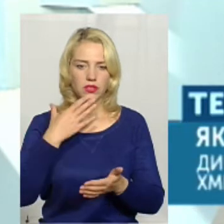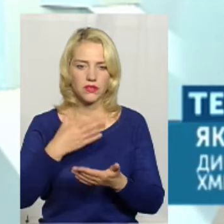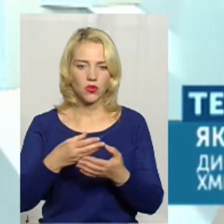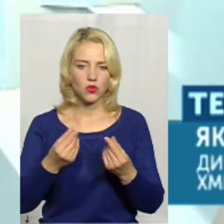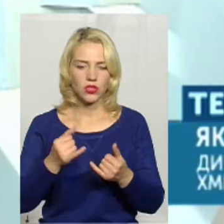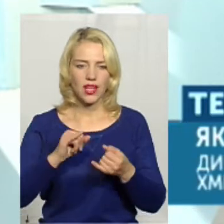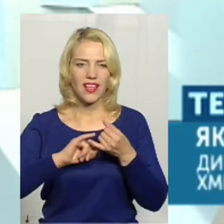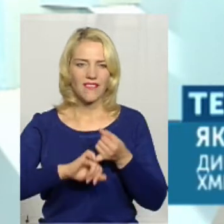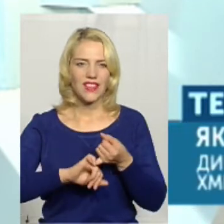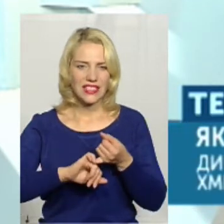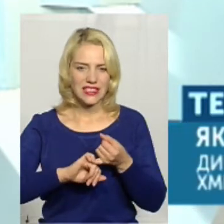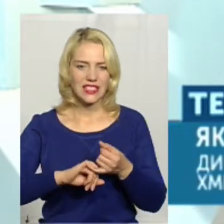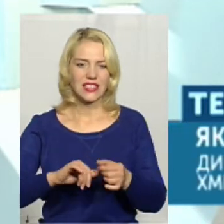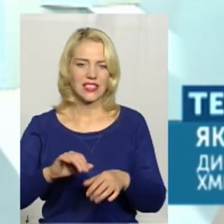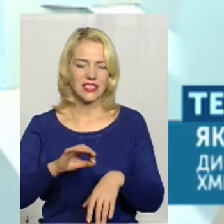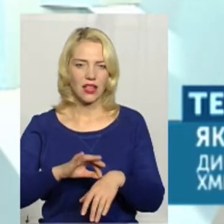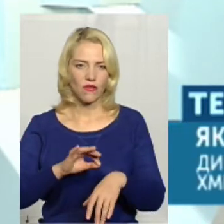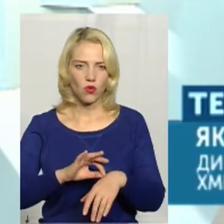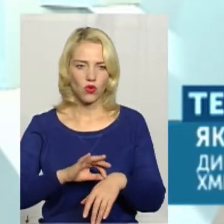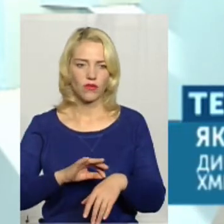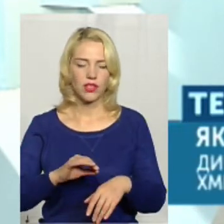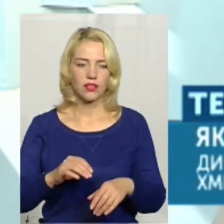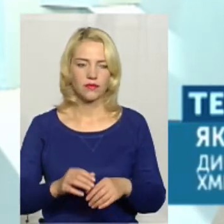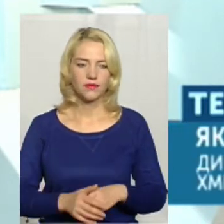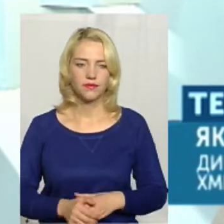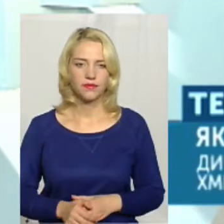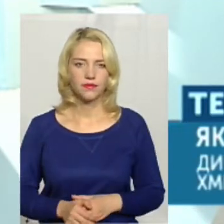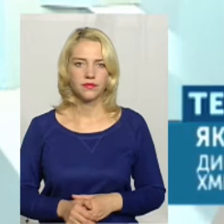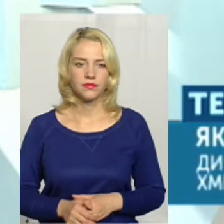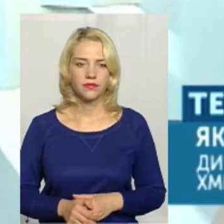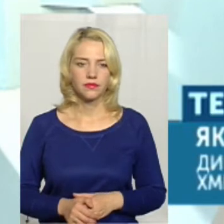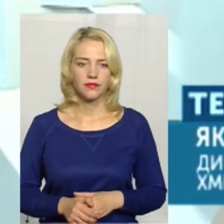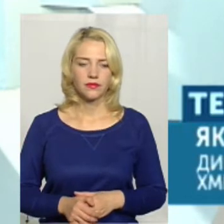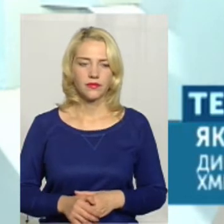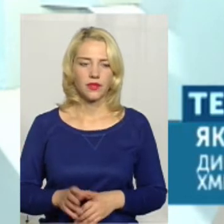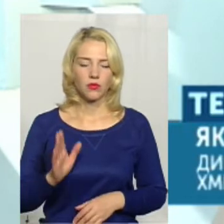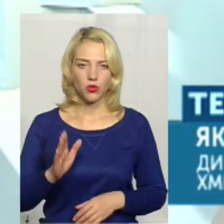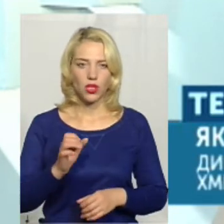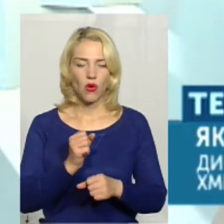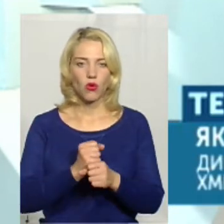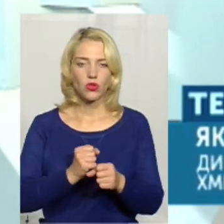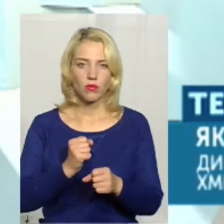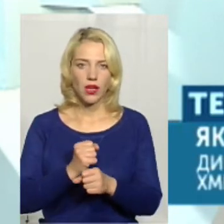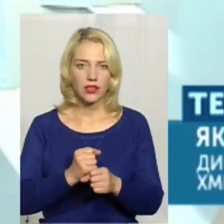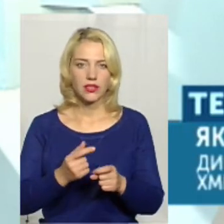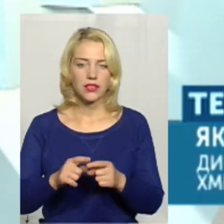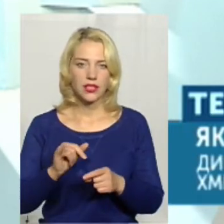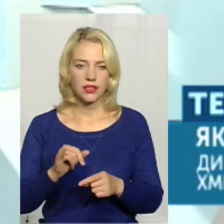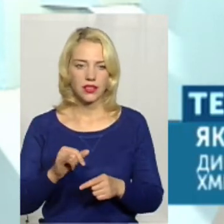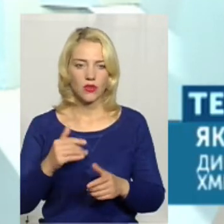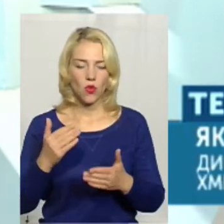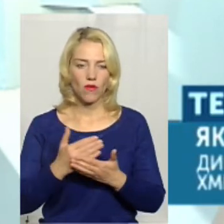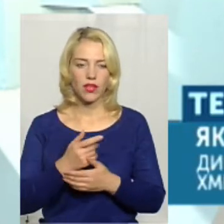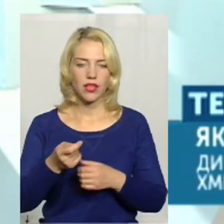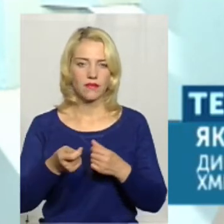Неінфекційні захворювання, інфекційні захворювання. Все буде розроблятися. Я думаю, нове